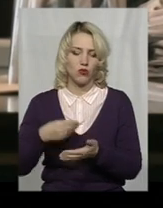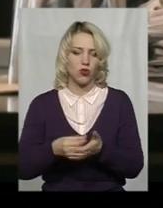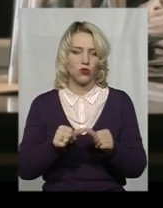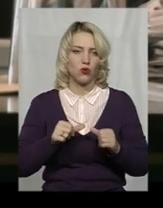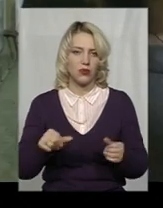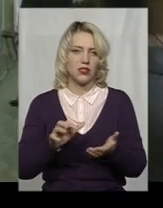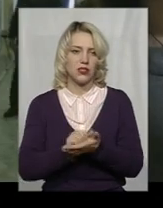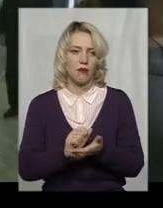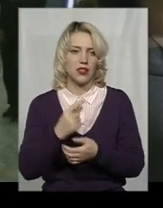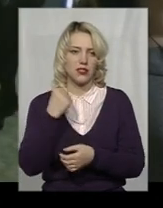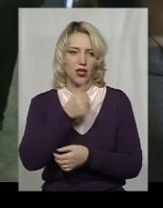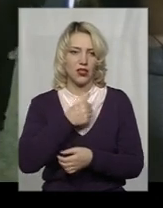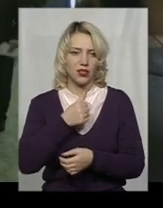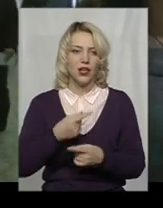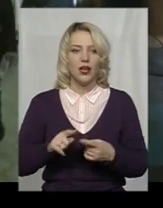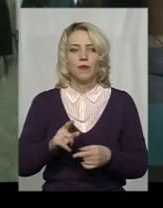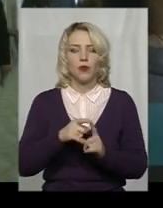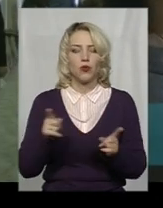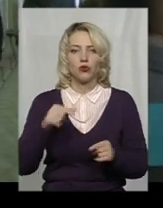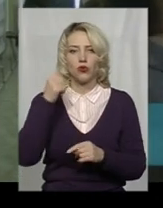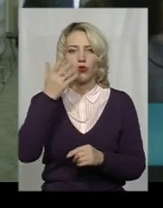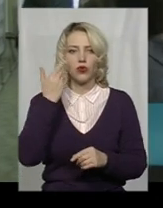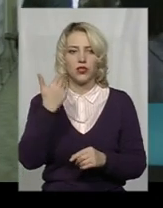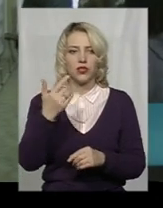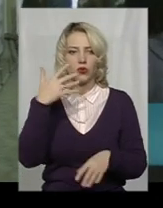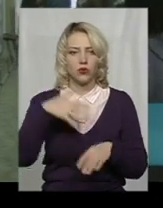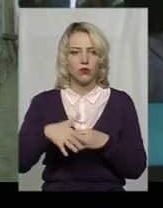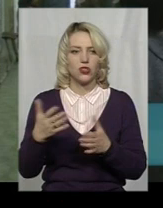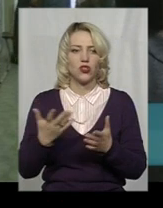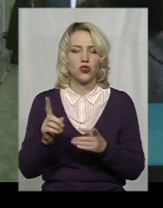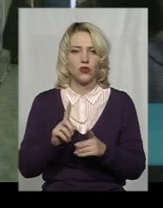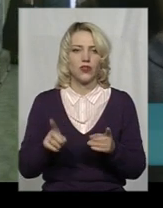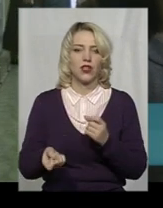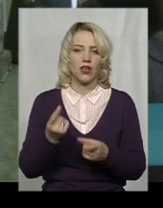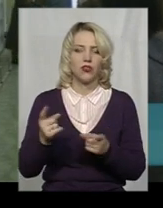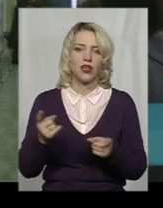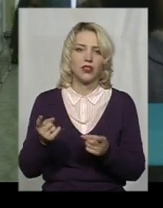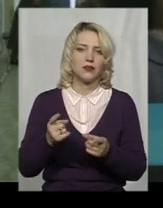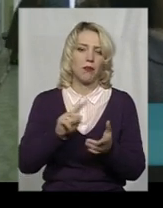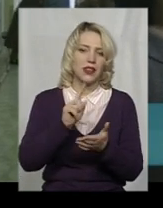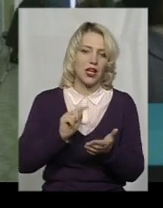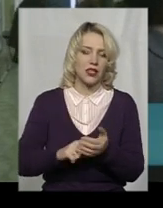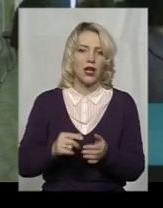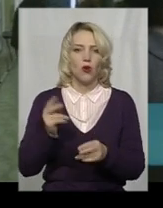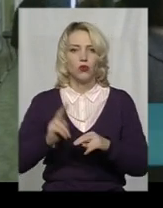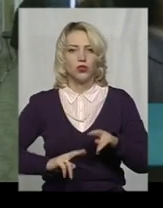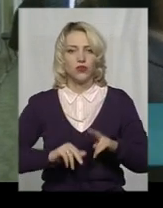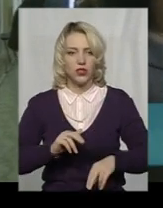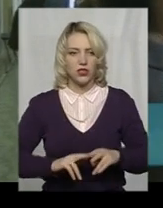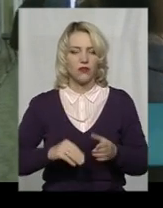протягом року. Протягом року, коли ти розумієш, що виникають якісь питання в будівництво,